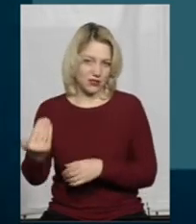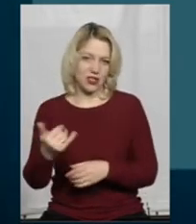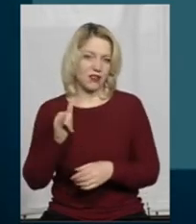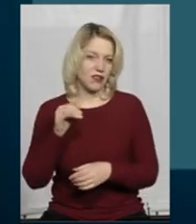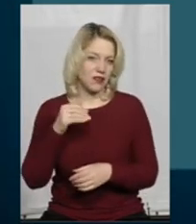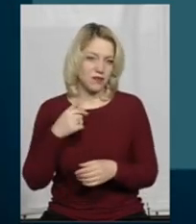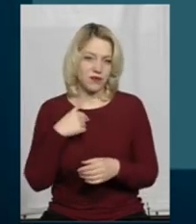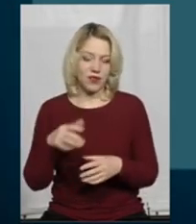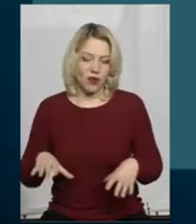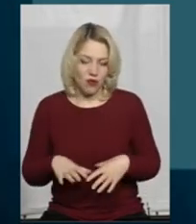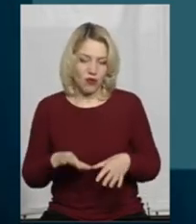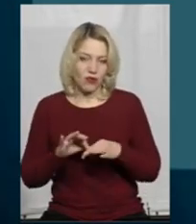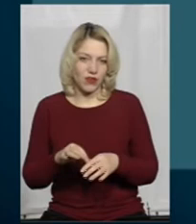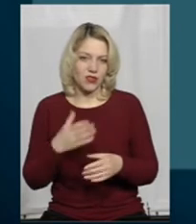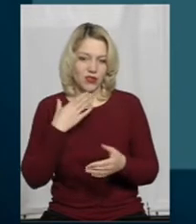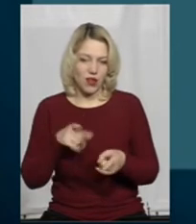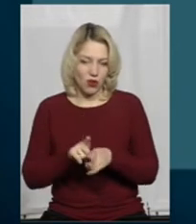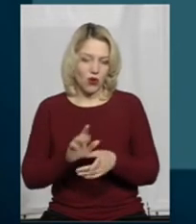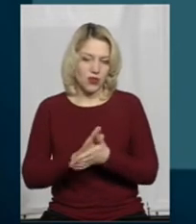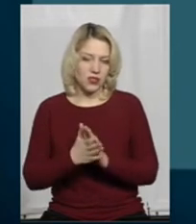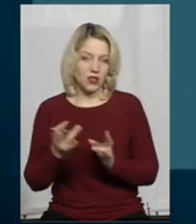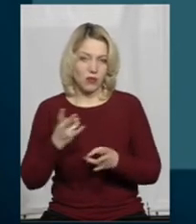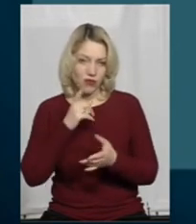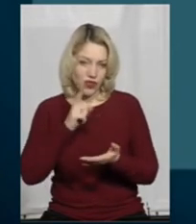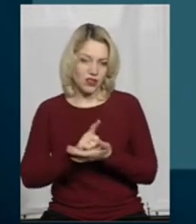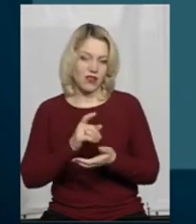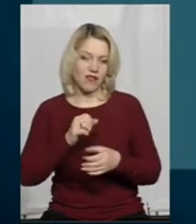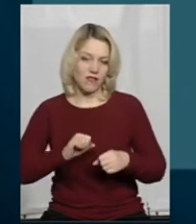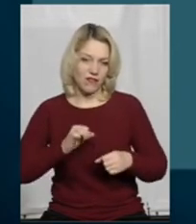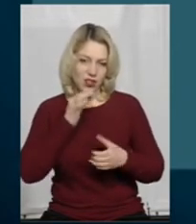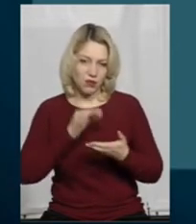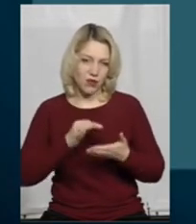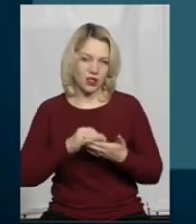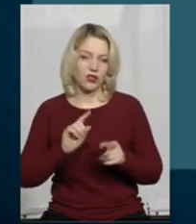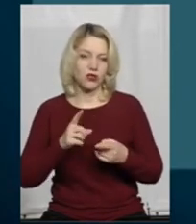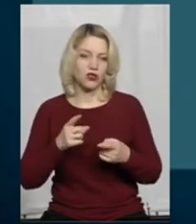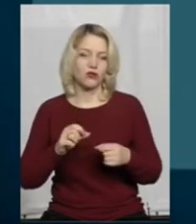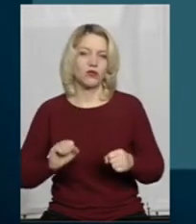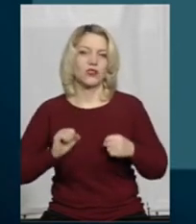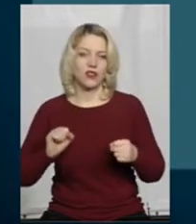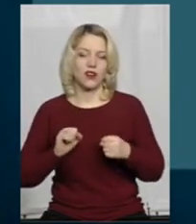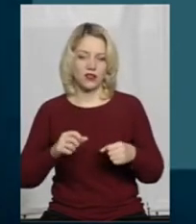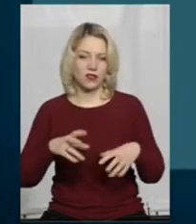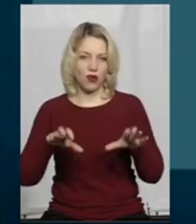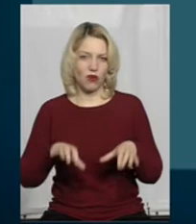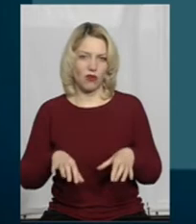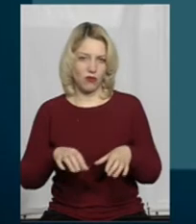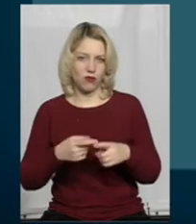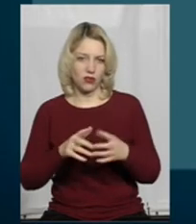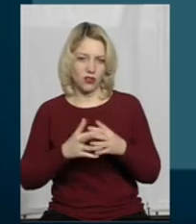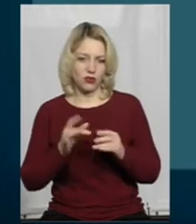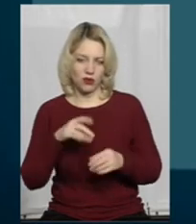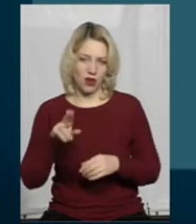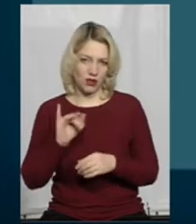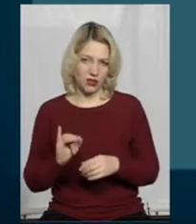коли він довів до такого стану, він повинен якось за це відповідати. Чомусь стараються зробити крайніми в якійсь мірі сільську раду. Ми звернулися до правоохоронних